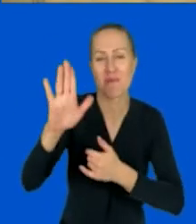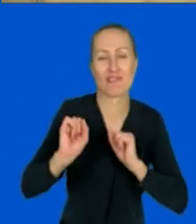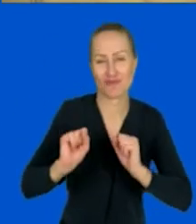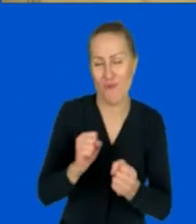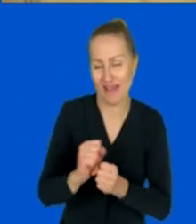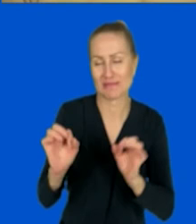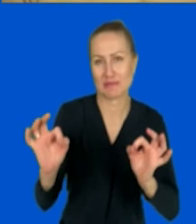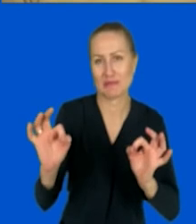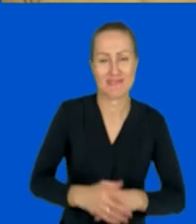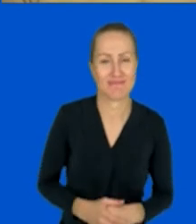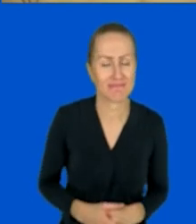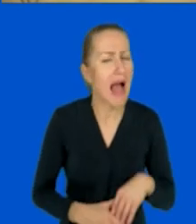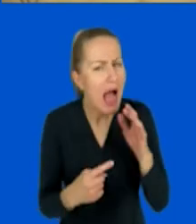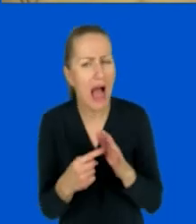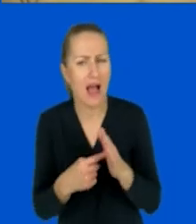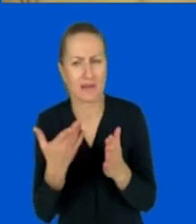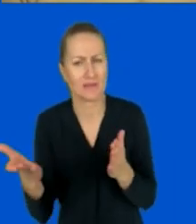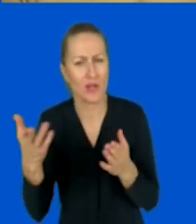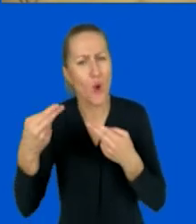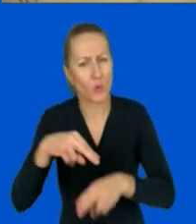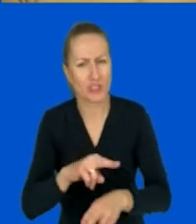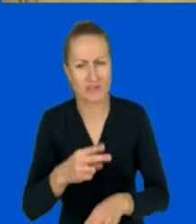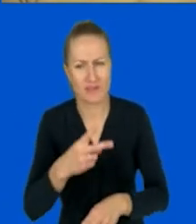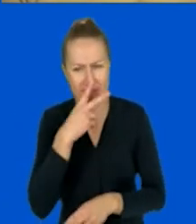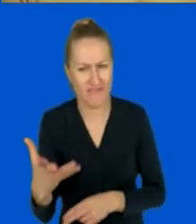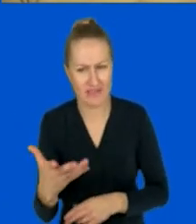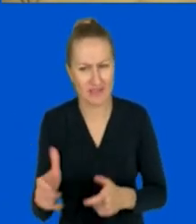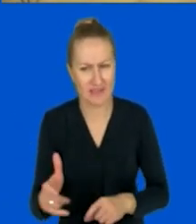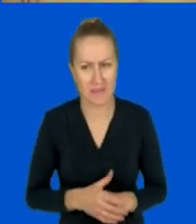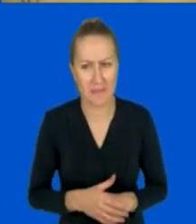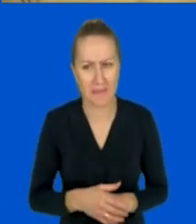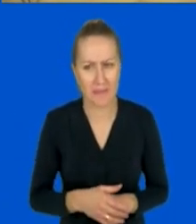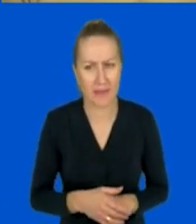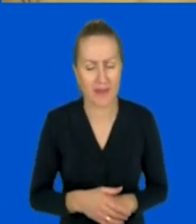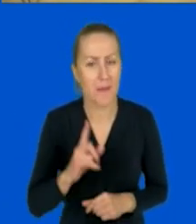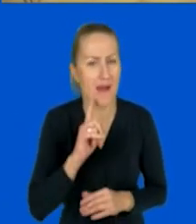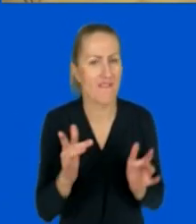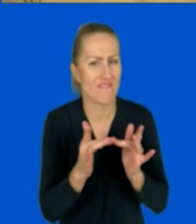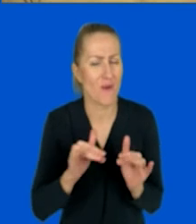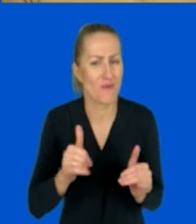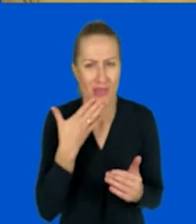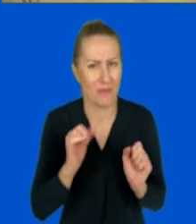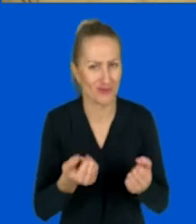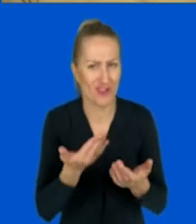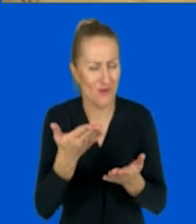właśnie. Ale jeszcze nie widzę uczestników, co trochę mnie niepokoi, bo może oznaczać, że rzeczywiście, że coś nie działa.